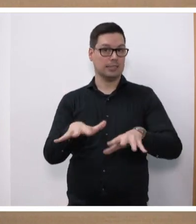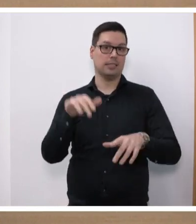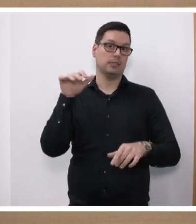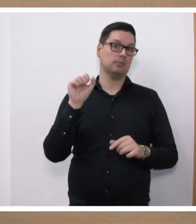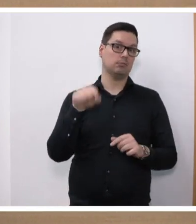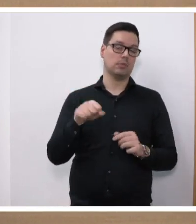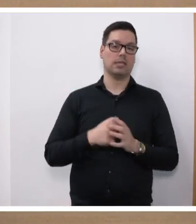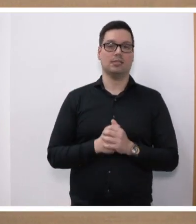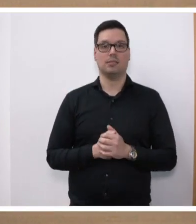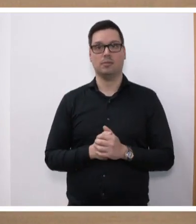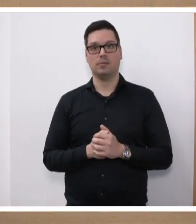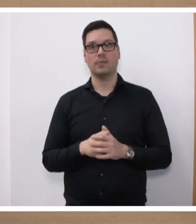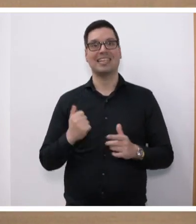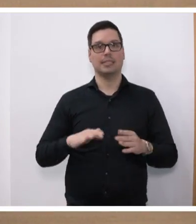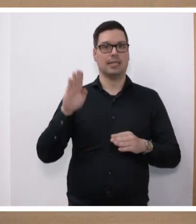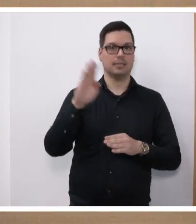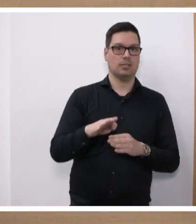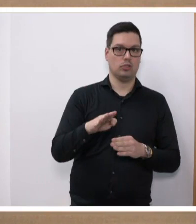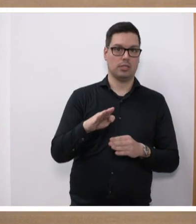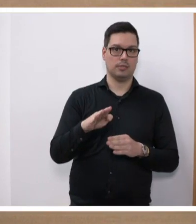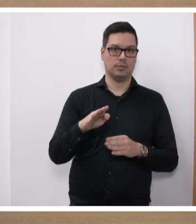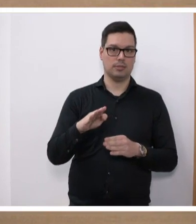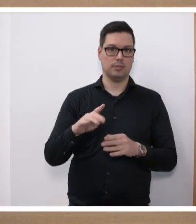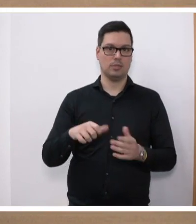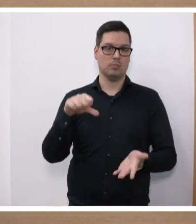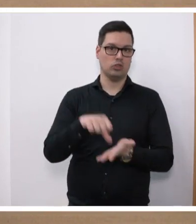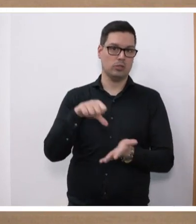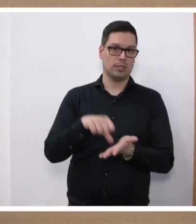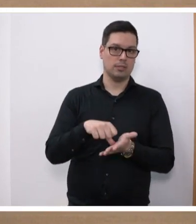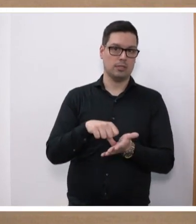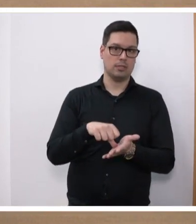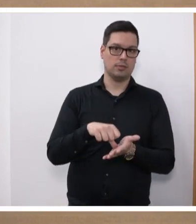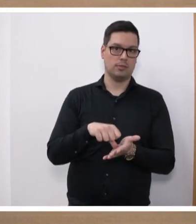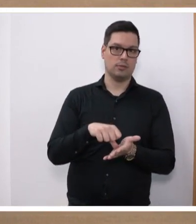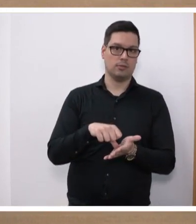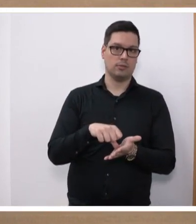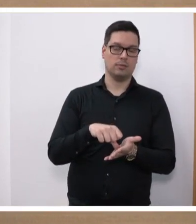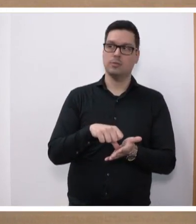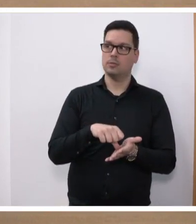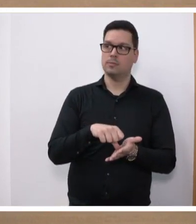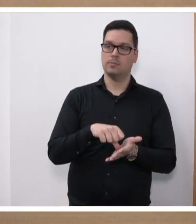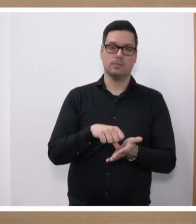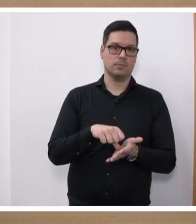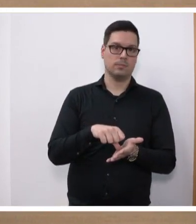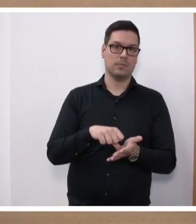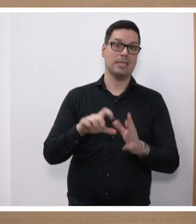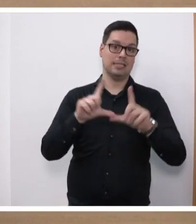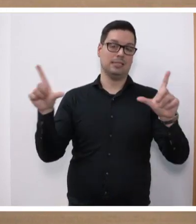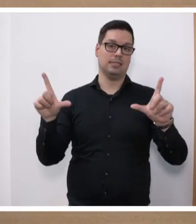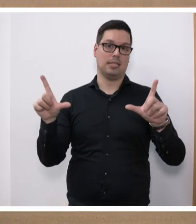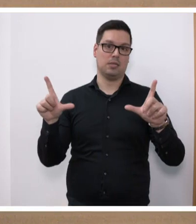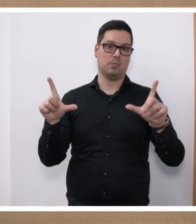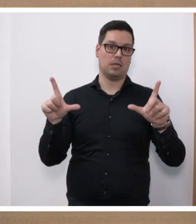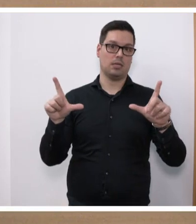darüber, den nächsten Schritt nach der Bestandsanalyse daraus die entsprechenden Projekte abzuleiten und das ist ein Thema, das am